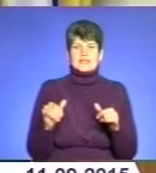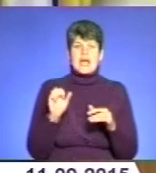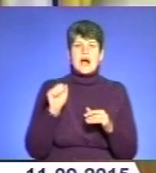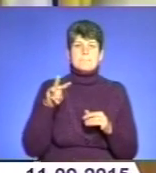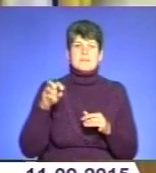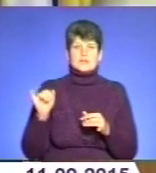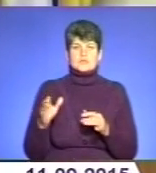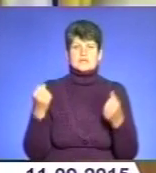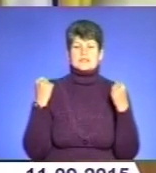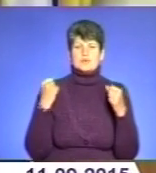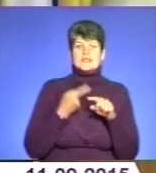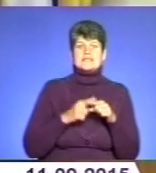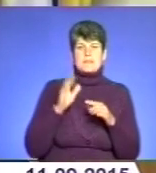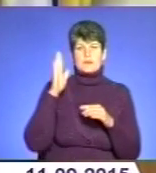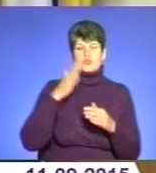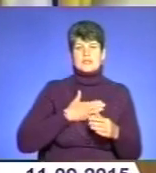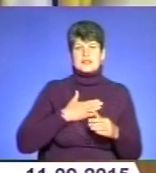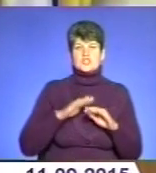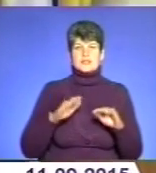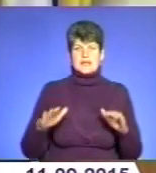Це майбутнє наші дітей, майбутнє нашої нації.